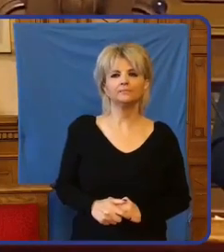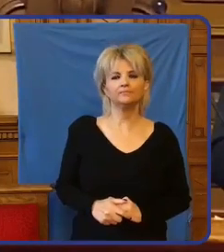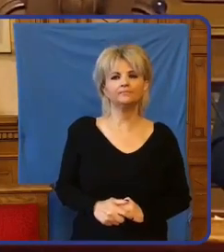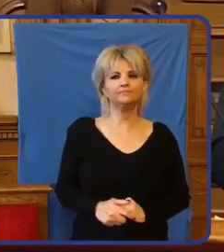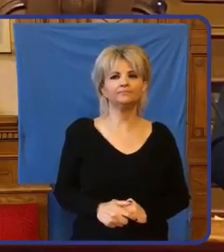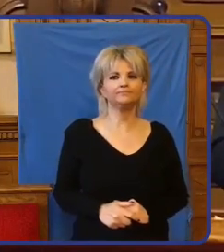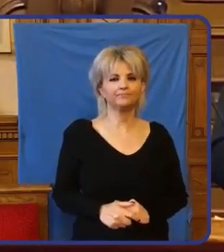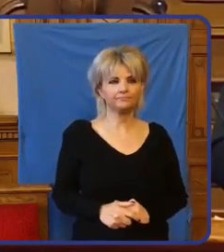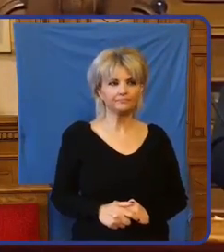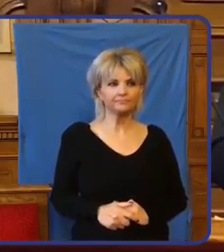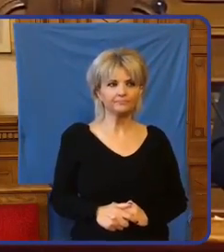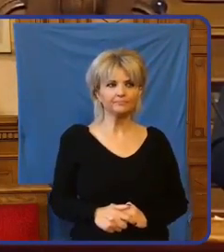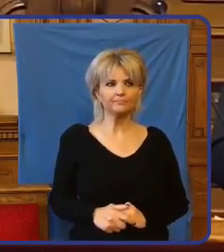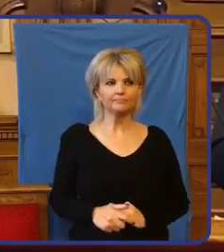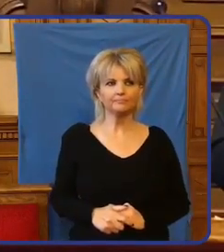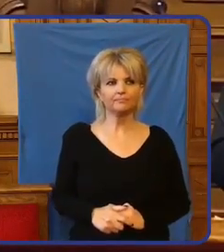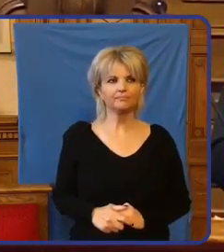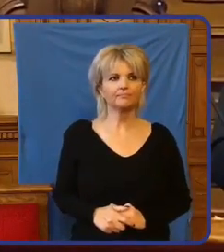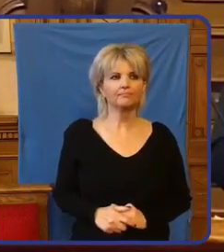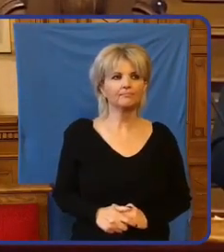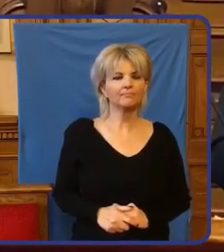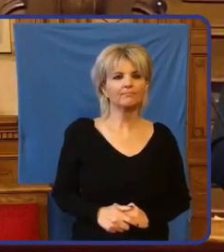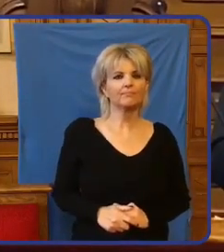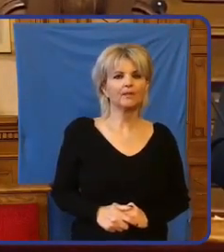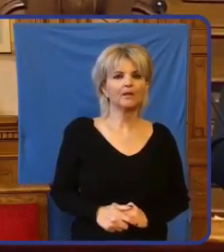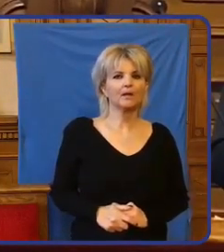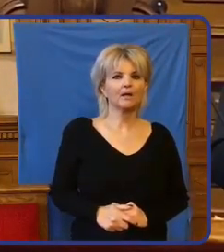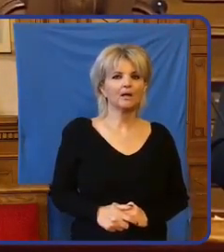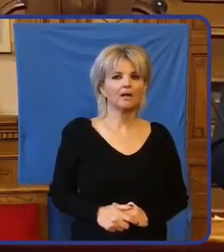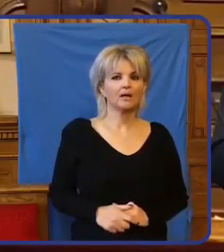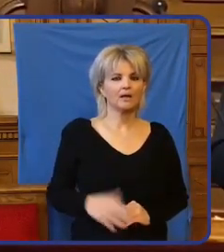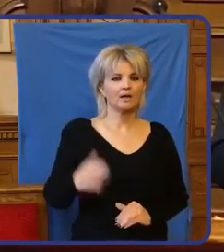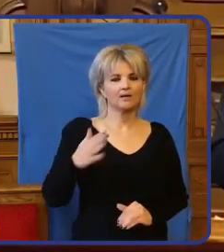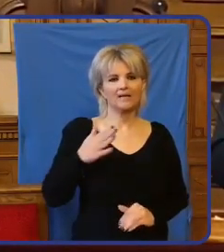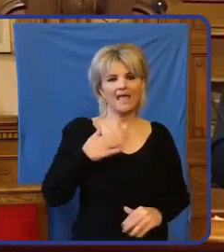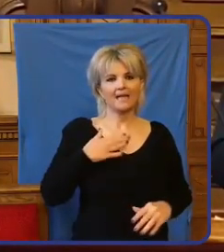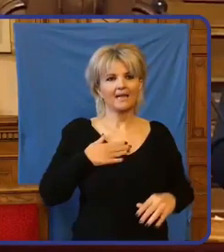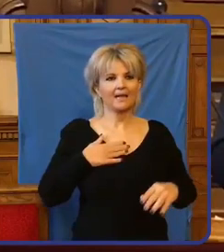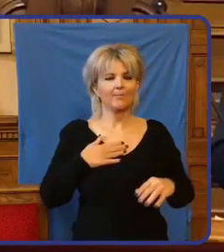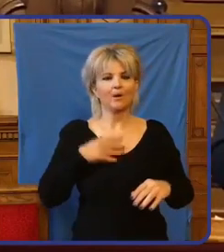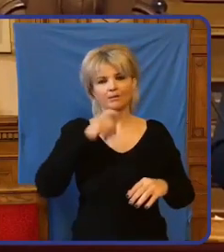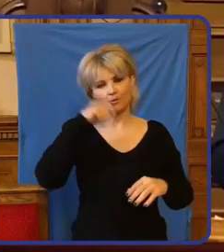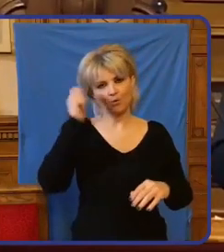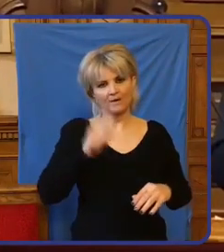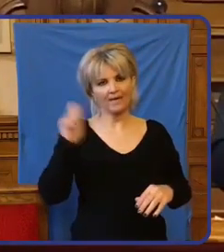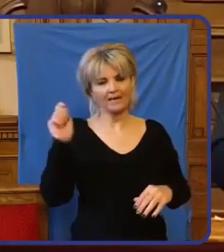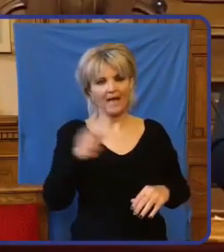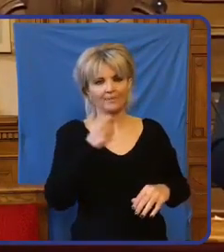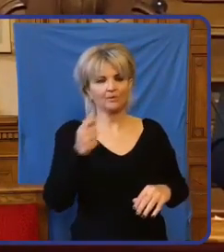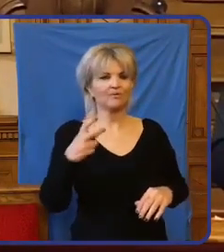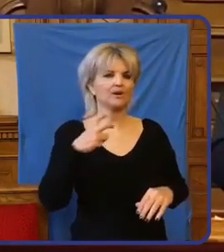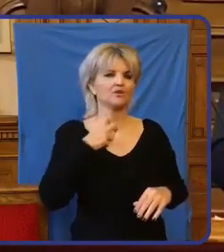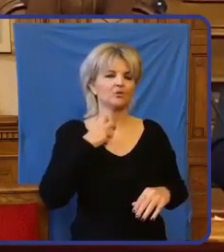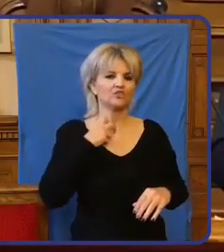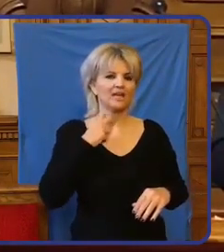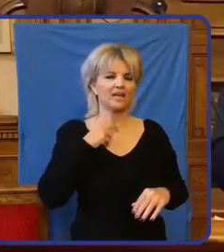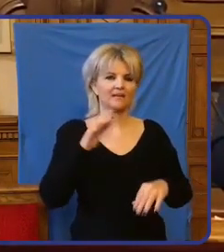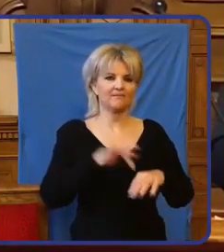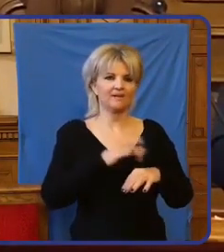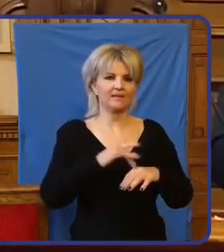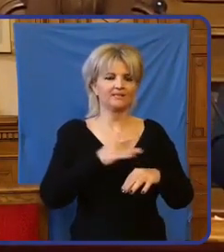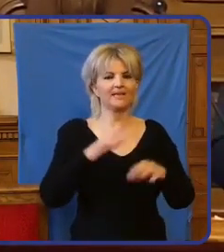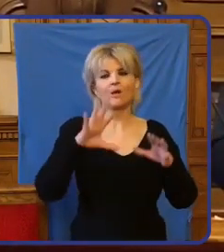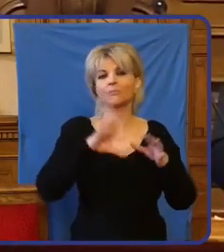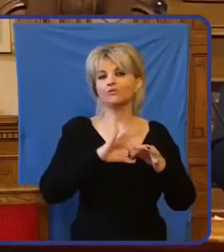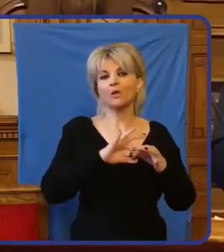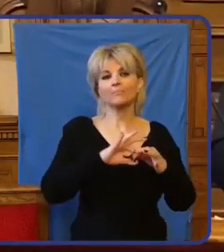Azt fölhozni, vagy hogy már bármilyen összefüggésbe hozni, például engem a szankciókkal, az ukrán háborúval, gyurcsányjal. Ki szokta ezeket fölhozni itt a